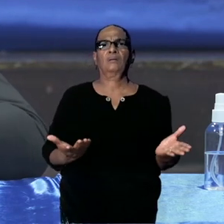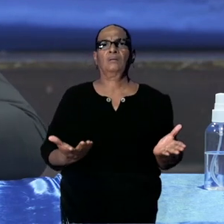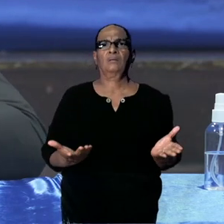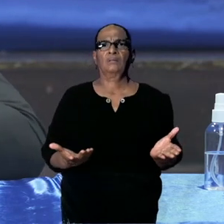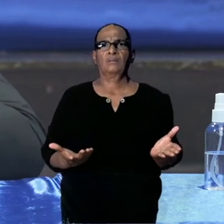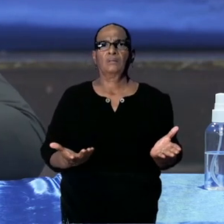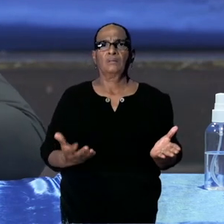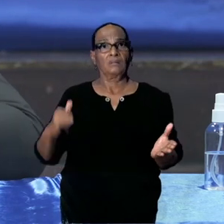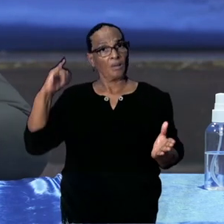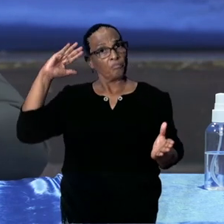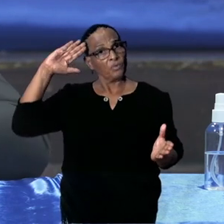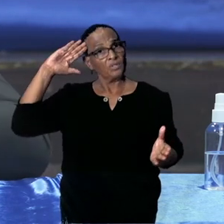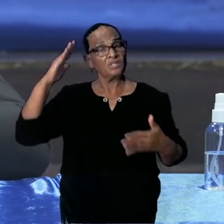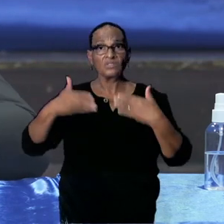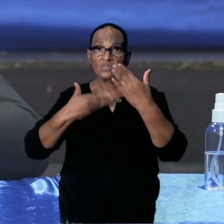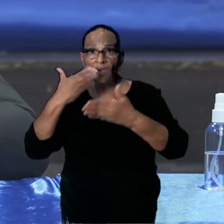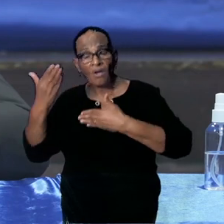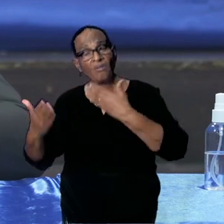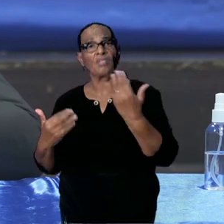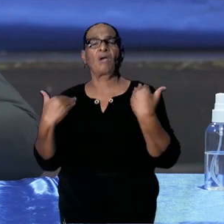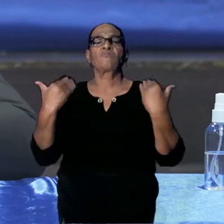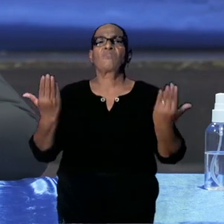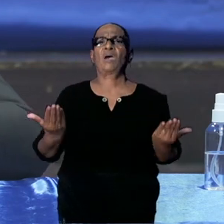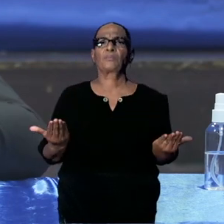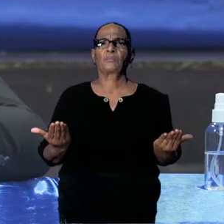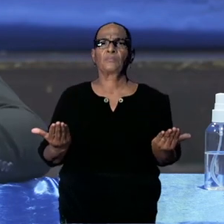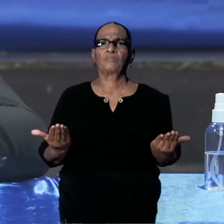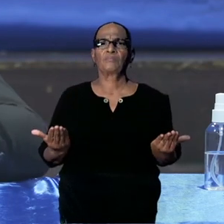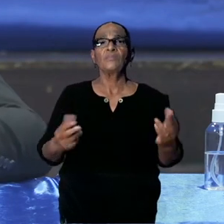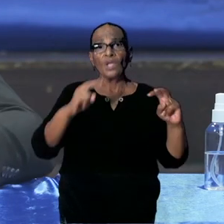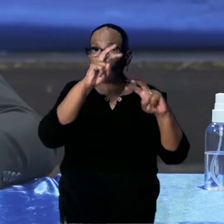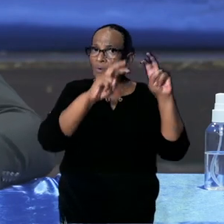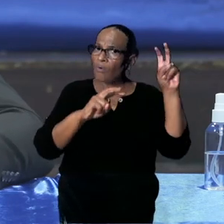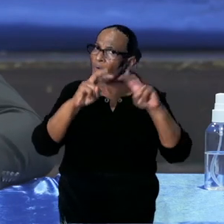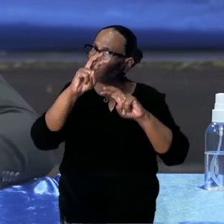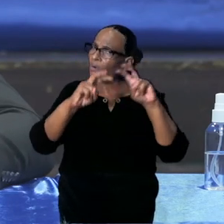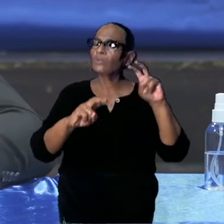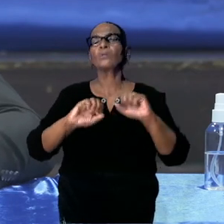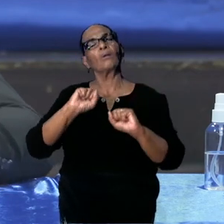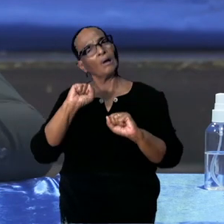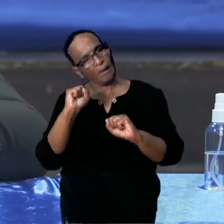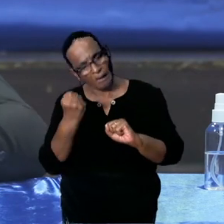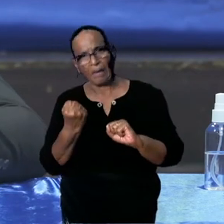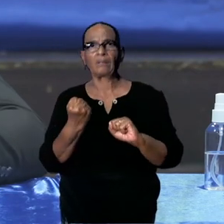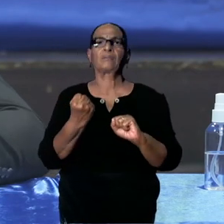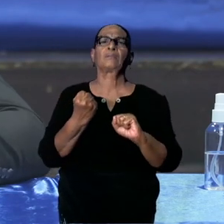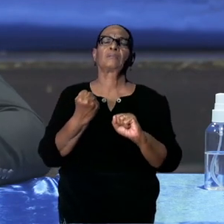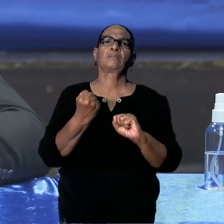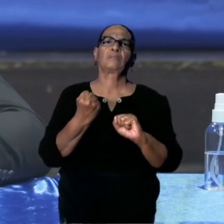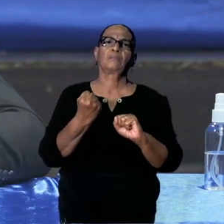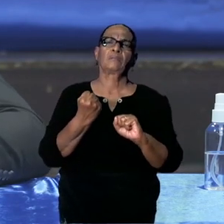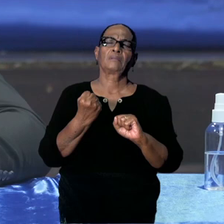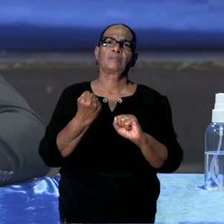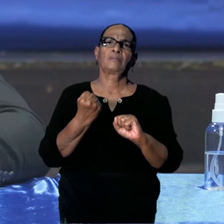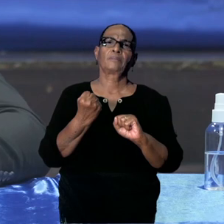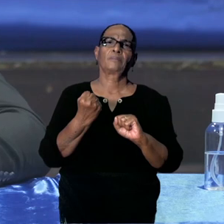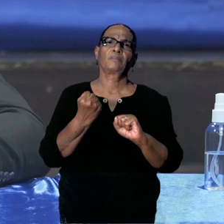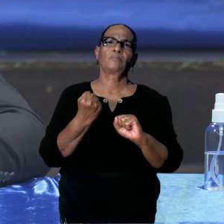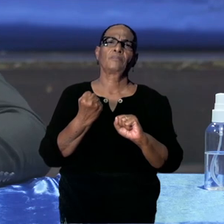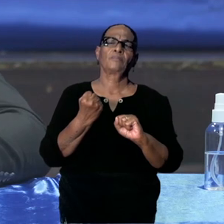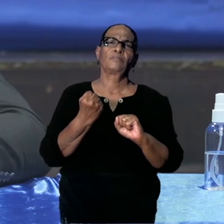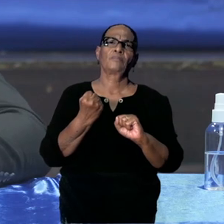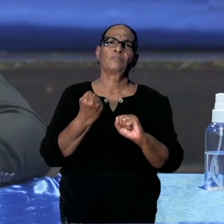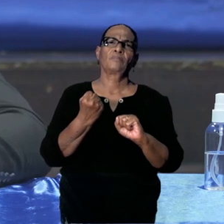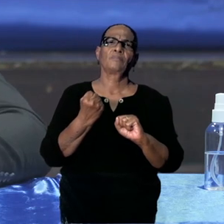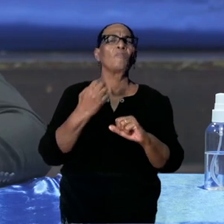waarover het gaat. En u moet niet vergeten, de controle kan altijd gedaan worden. En we maken